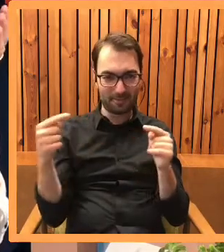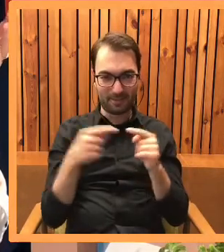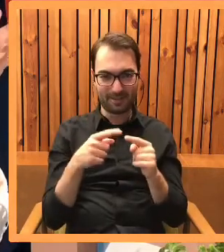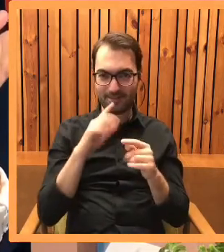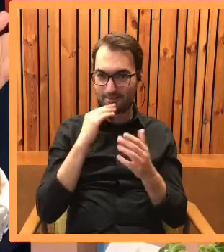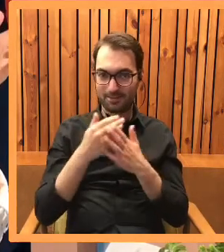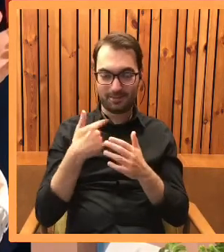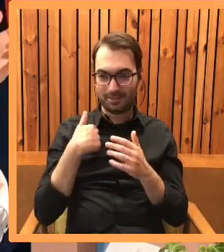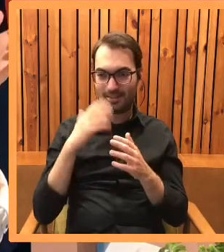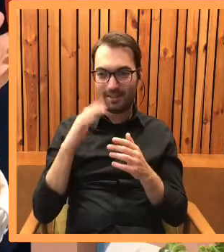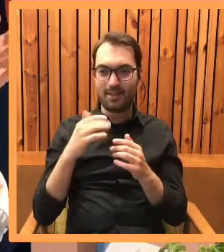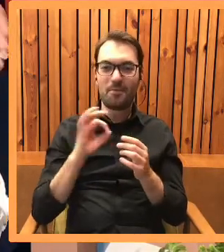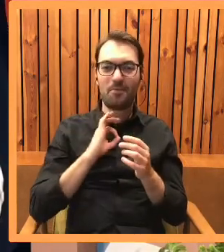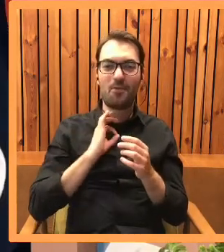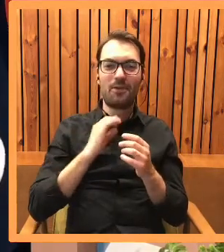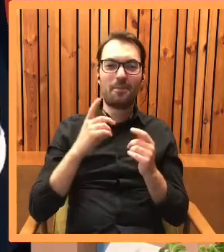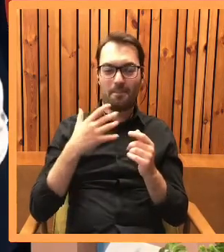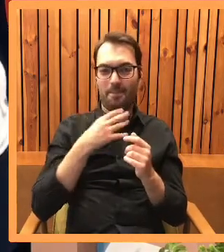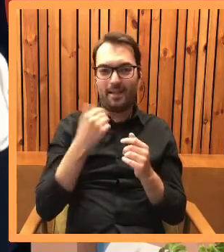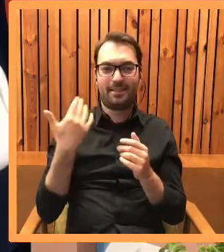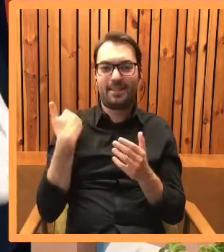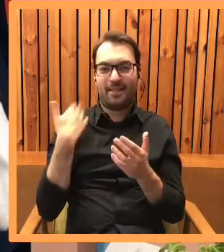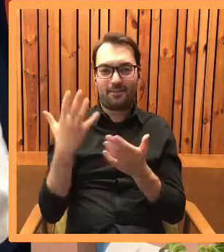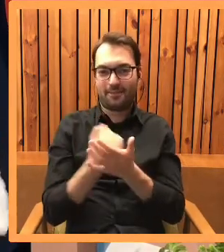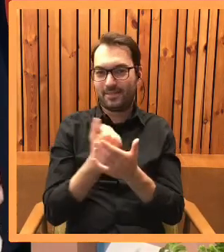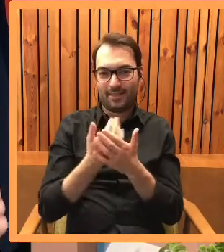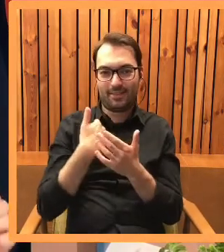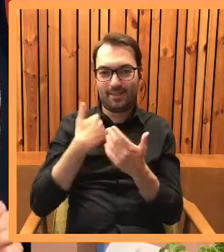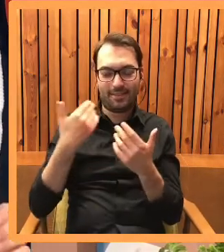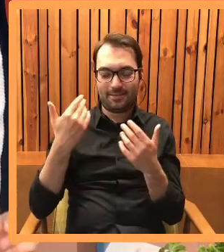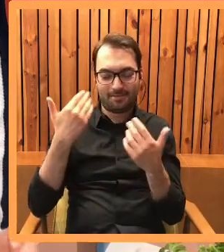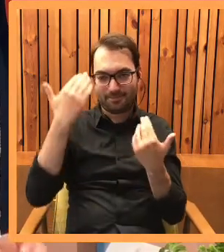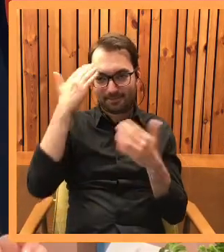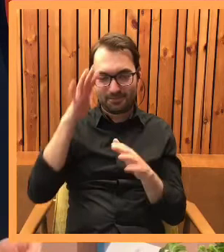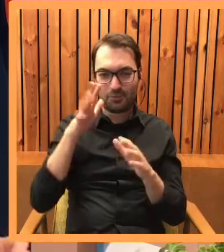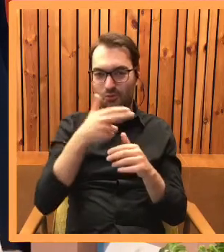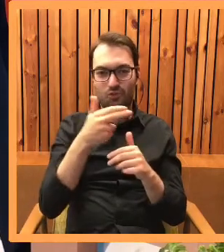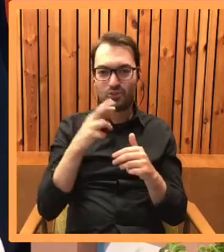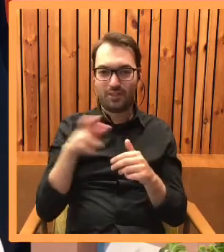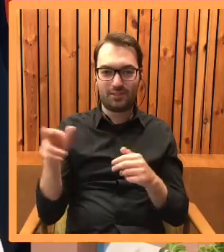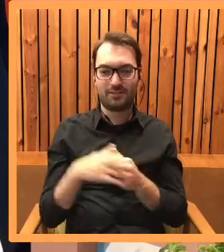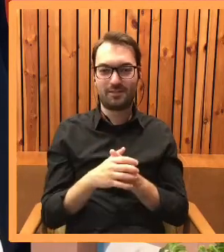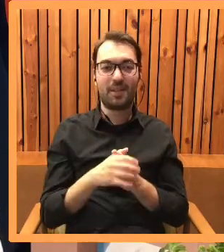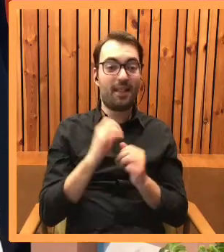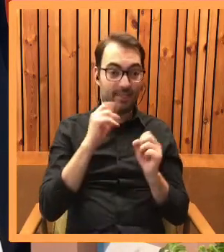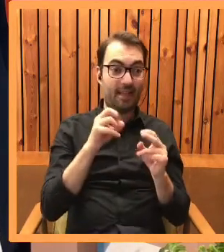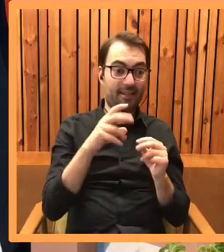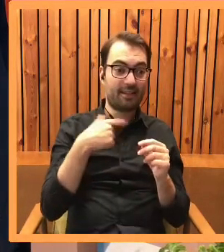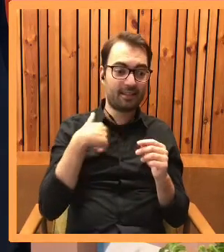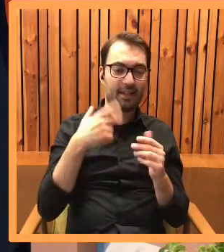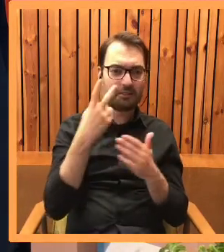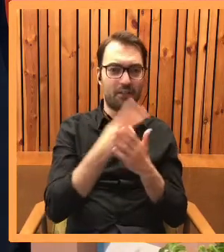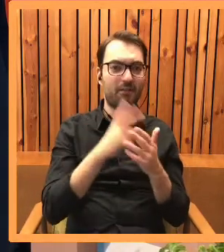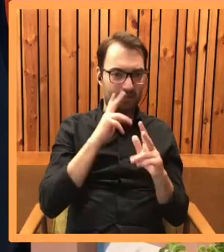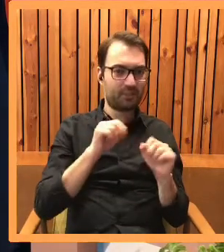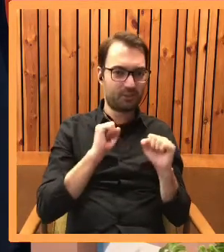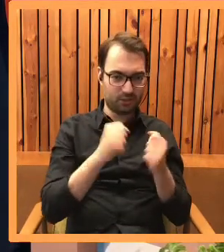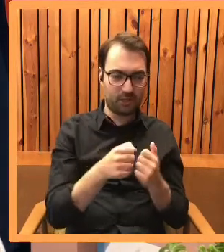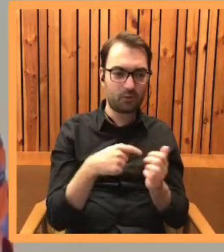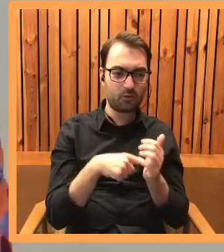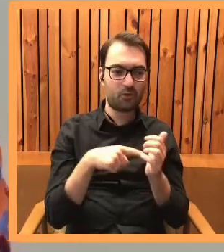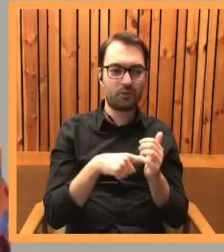Przyznam ci, że ja dopiero debiutuję w tym świecie zwierząt i cały czas takie odkrycia są dla mnie czymś nowym. Tak, tak. Z tego, co się dowiadywałam, to działa.